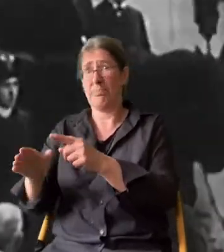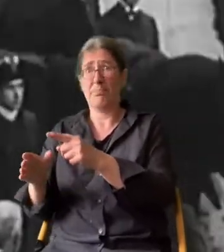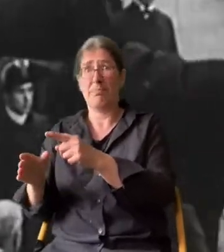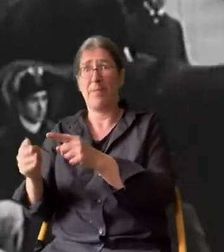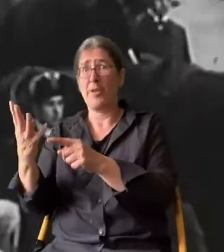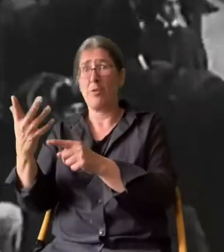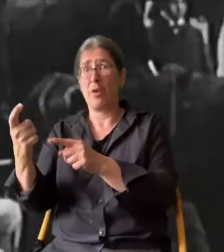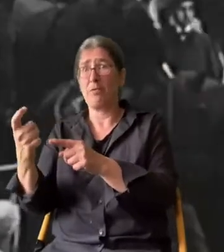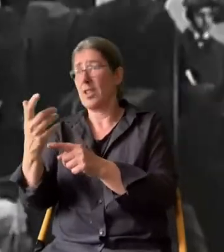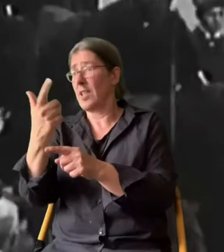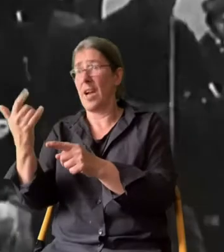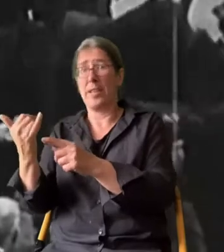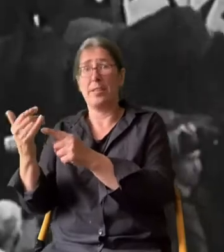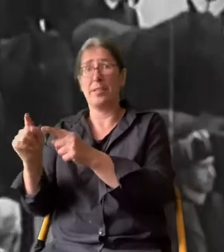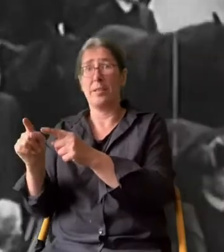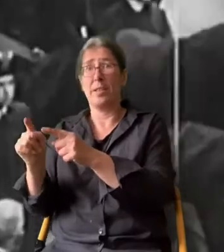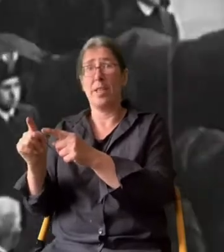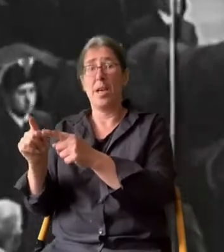Blinddarmentzündung.